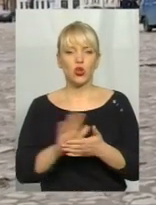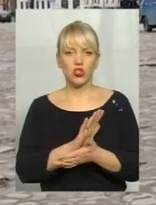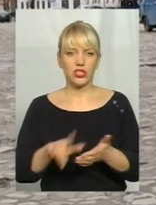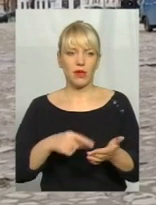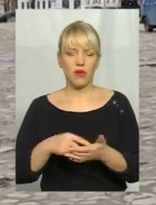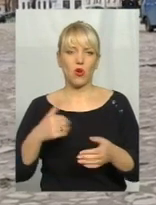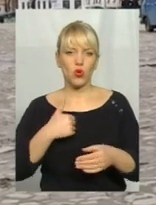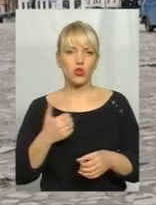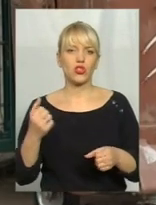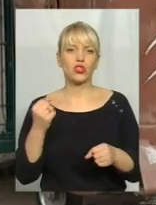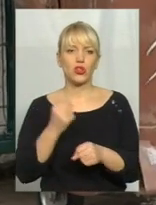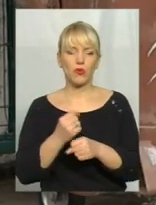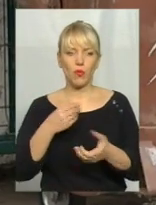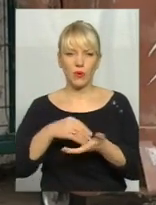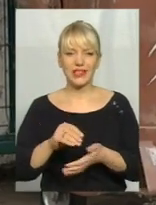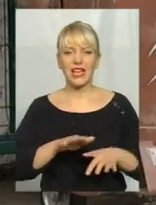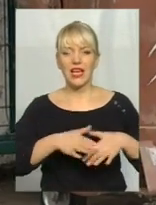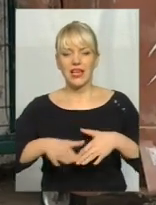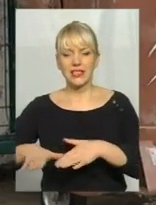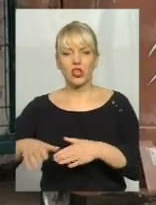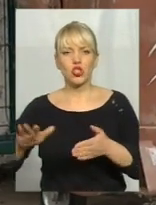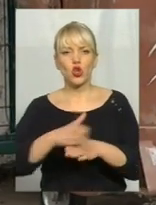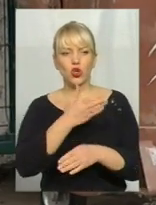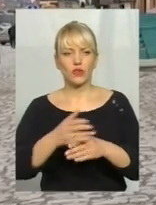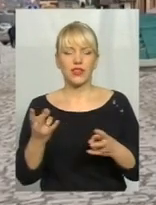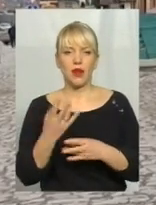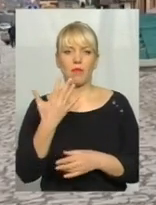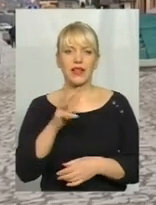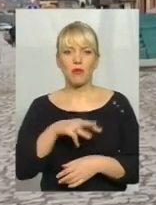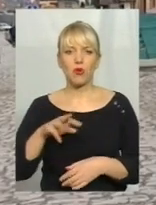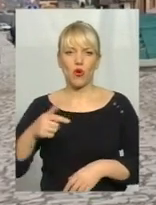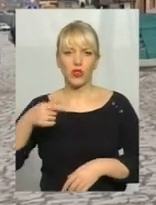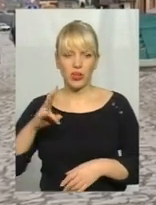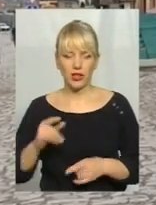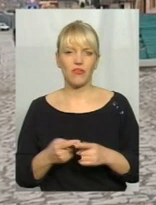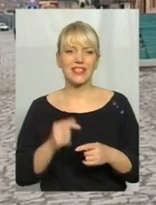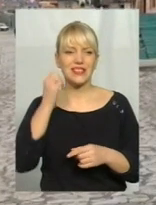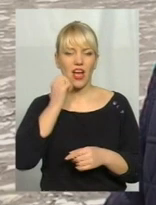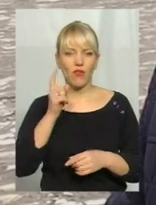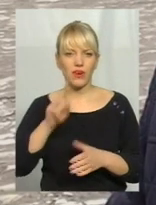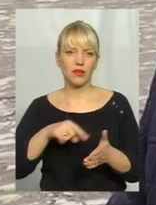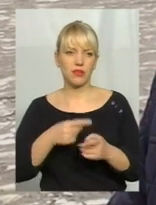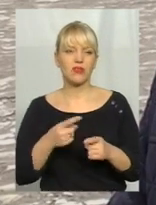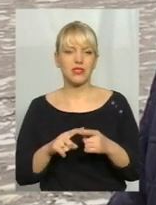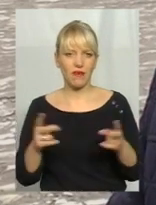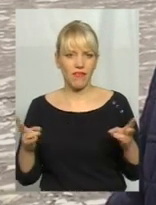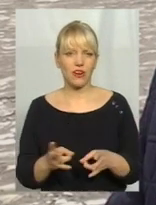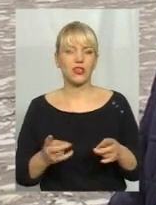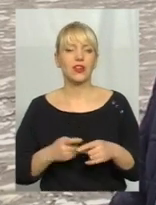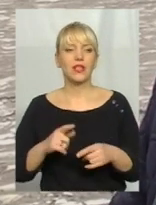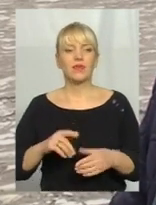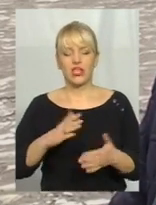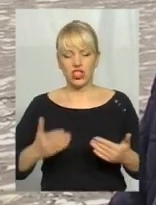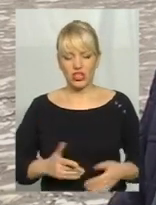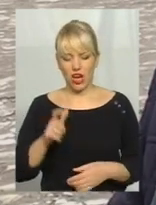сортувальну лінію. І купили б раніше, але на це потрібно близько 5 мільйонів гривень. Та старовинне місце того варто, переконаний він. Життя дається людині тільки один